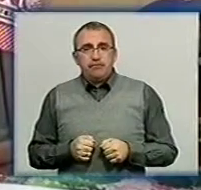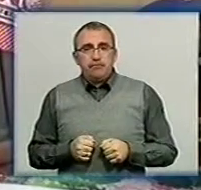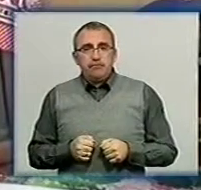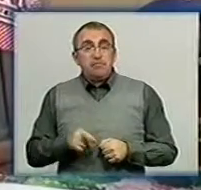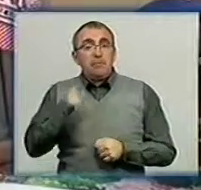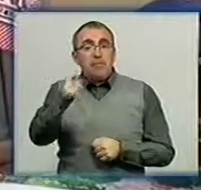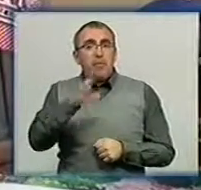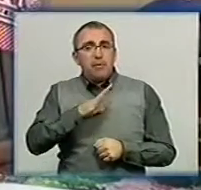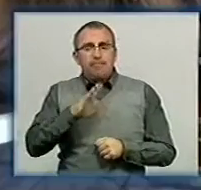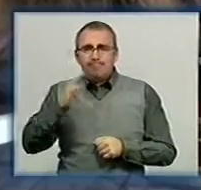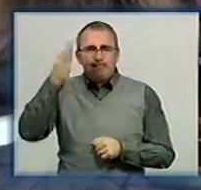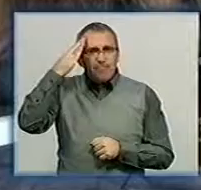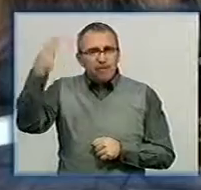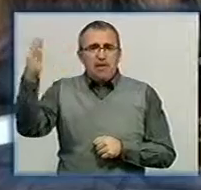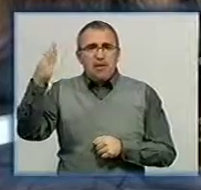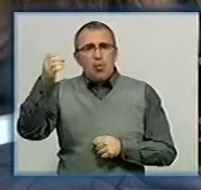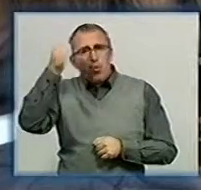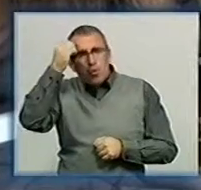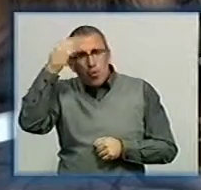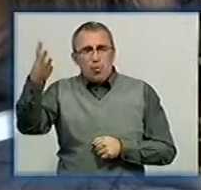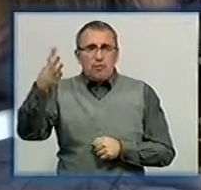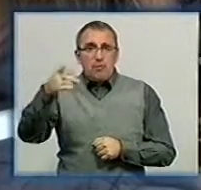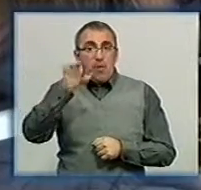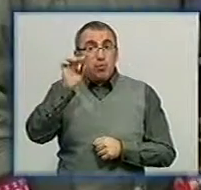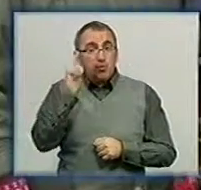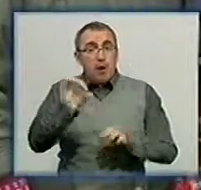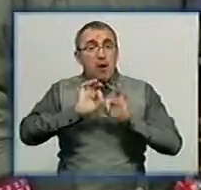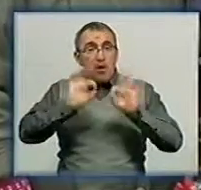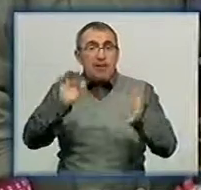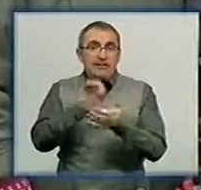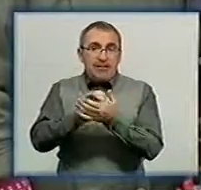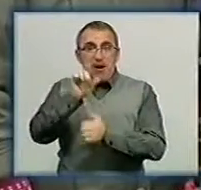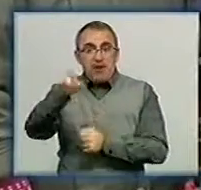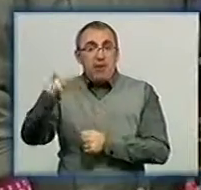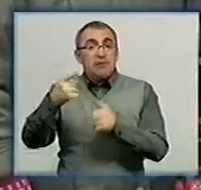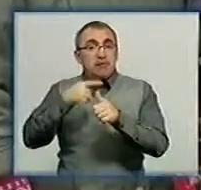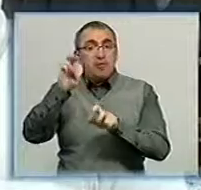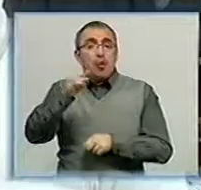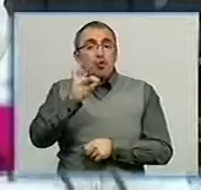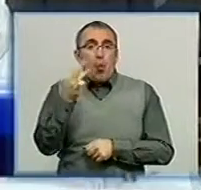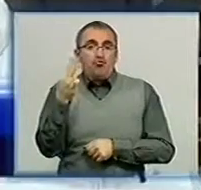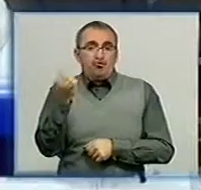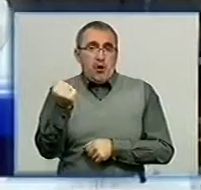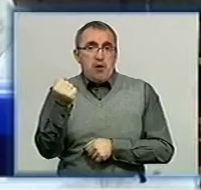Він був кмітливим, веселим та розумним. Так про Анатолія Бузуляка розповідають знайомі. Вони звали його Тошою.